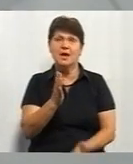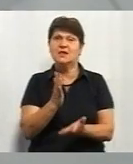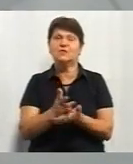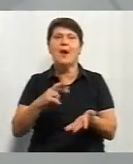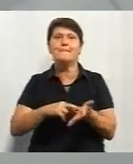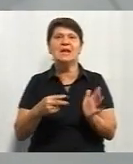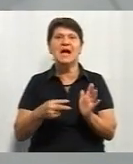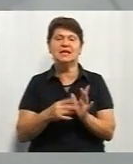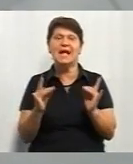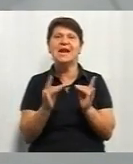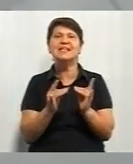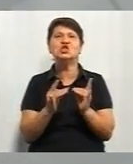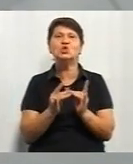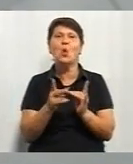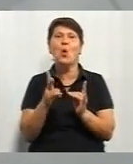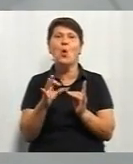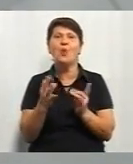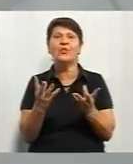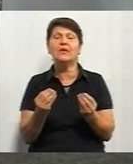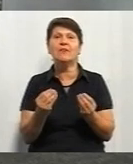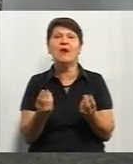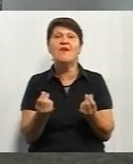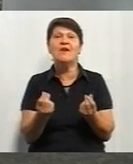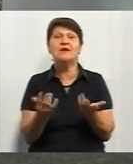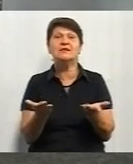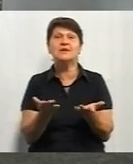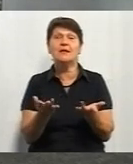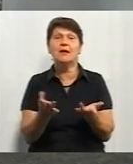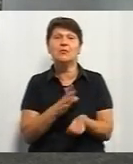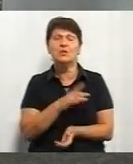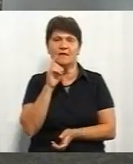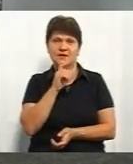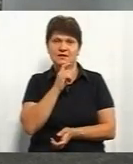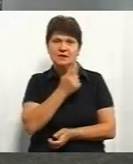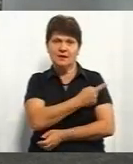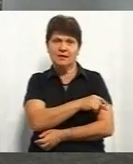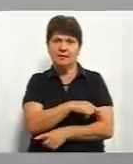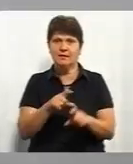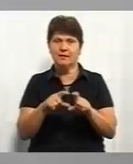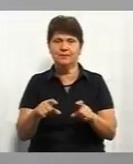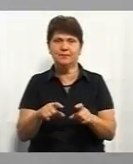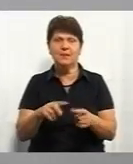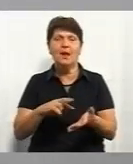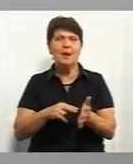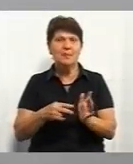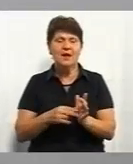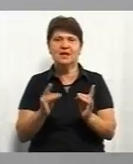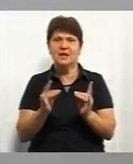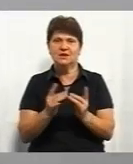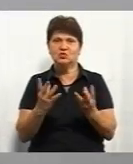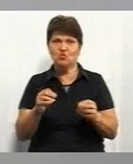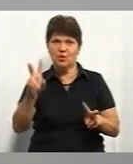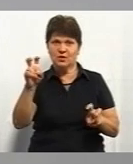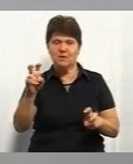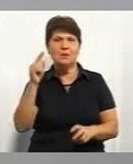план ліжкоднів. А яка була вартість ліжкодня у Вінницькій лікарні? План ліжкоднів завжди був, і не